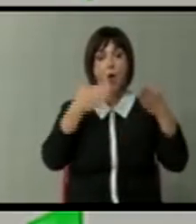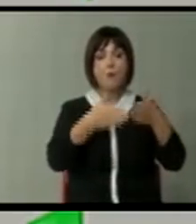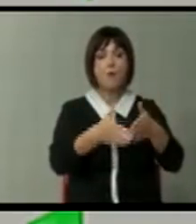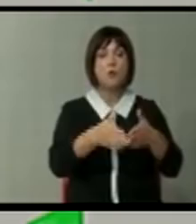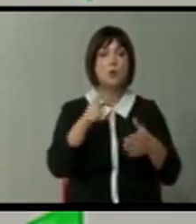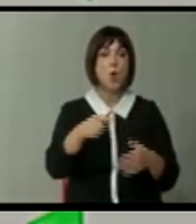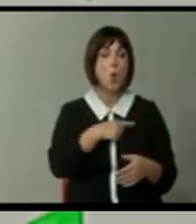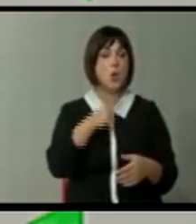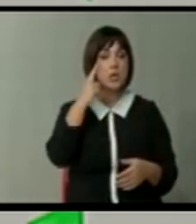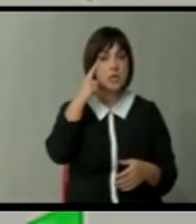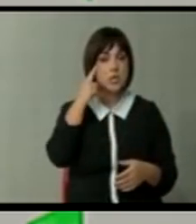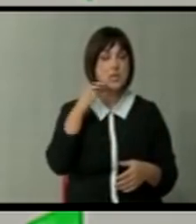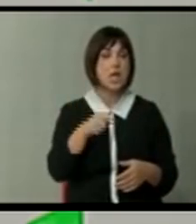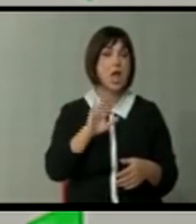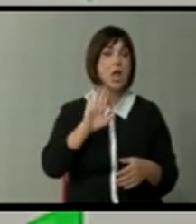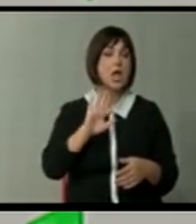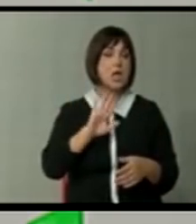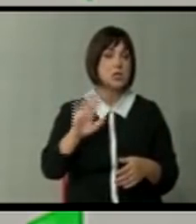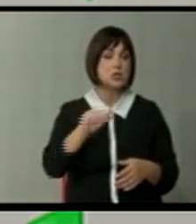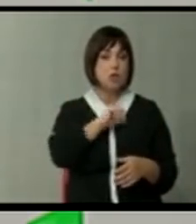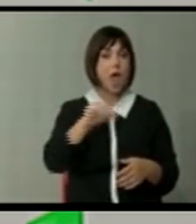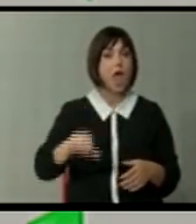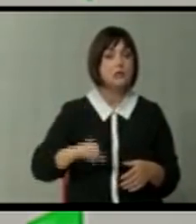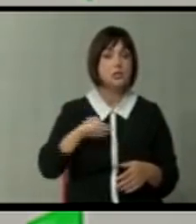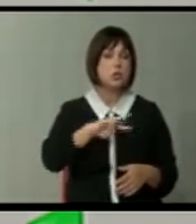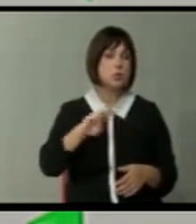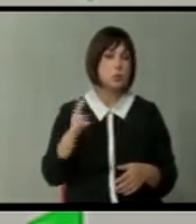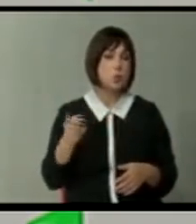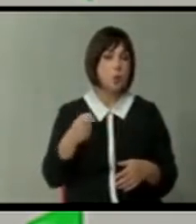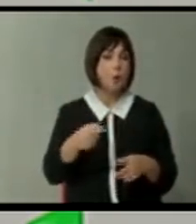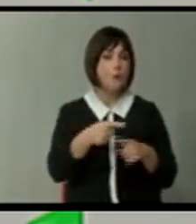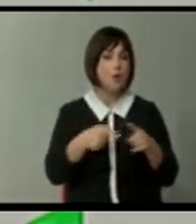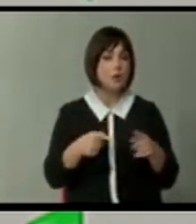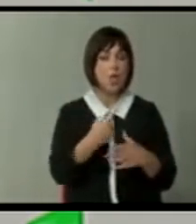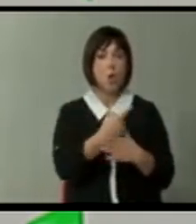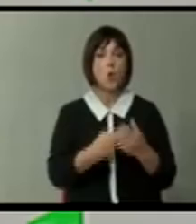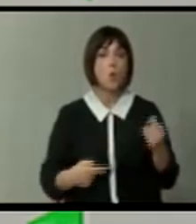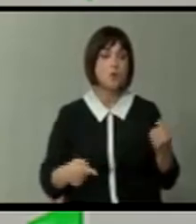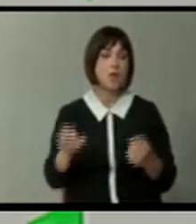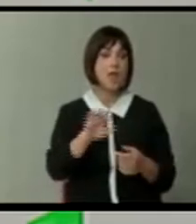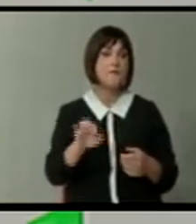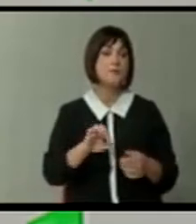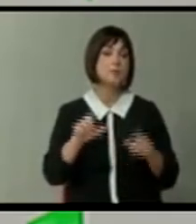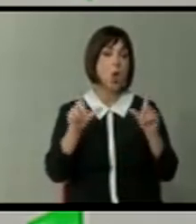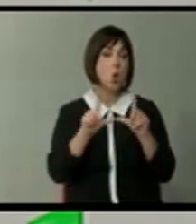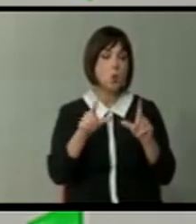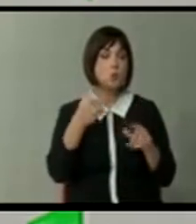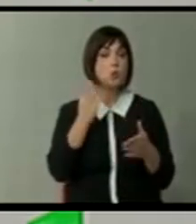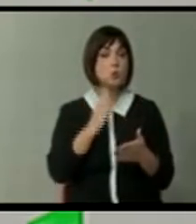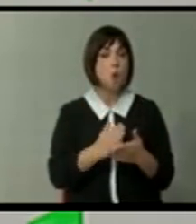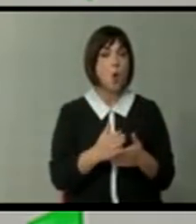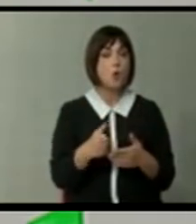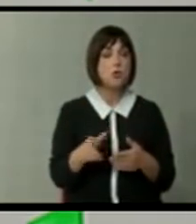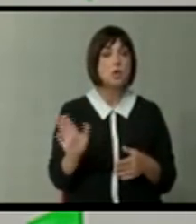Индокина, Источна Азия и така натаму. И овој дел го пропушија на Европската Унија, тогаш